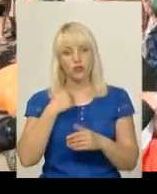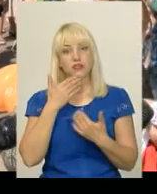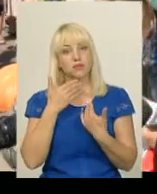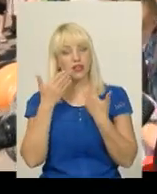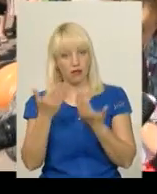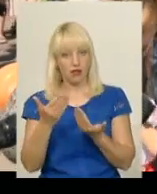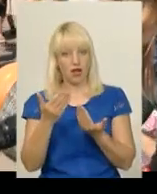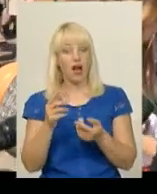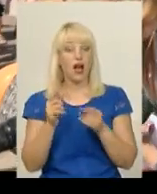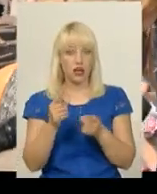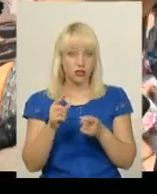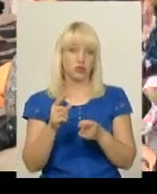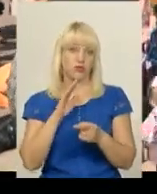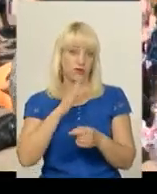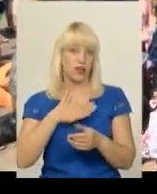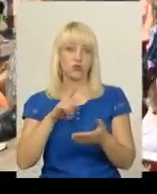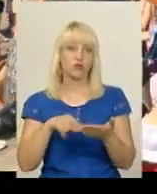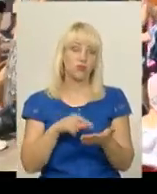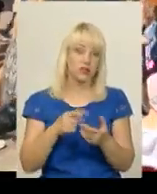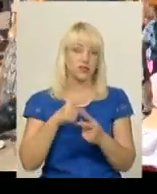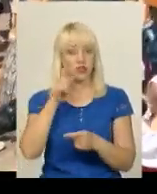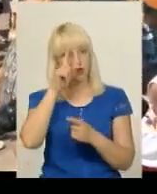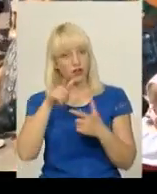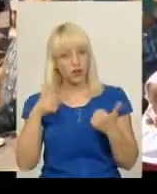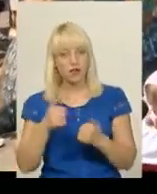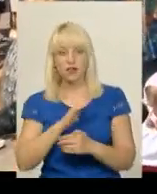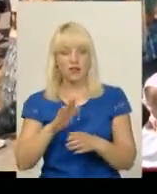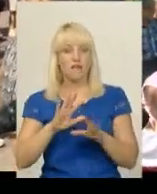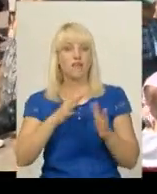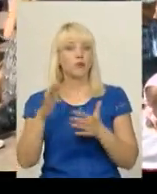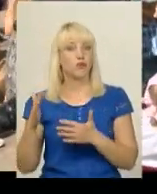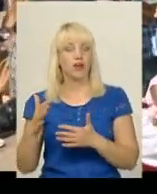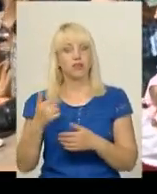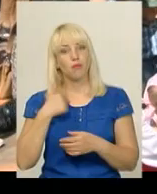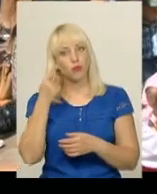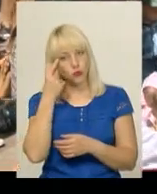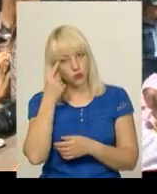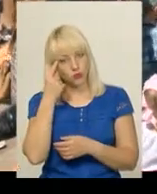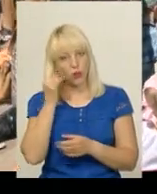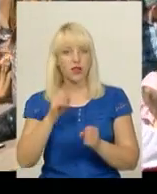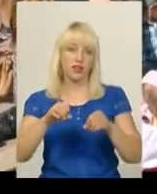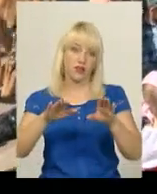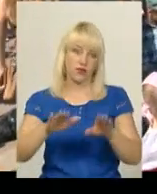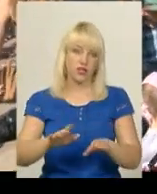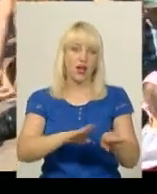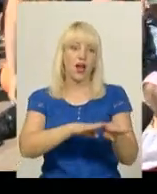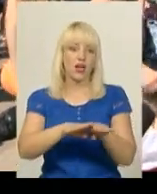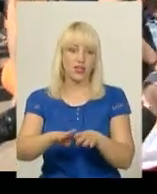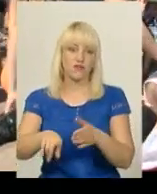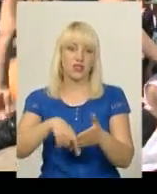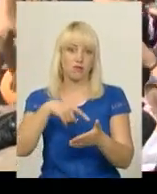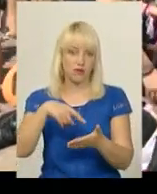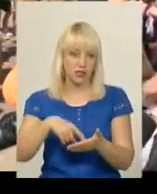запитання, а чому в нашому місті чи в нашій країні такого не відбувається. Ми подумали і вирішили, що на рівні міста, якраз